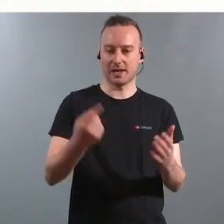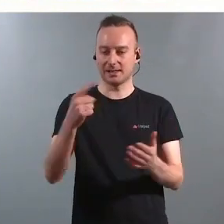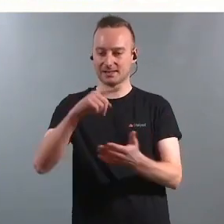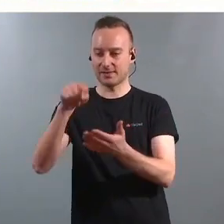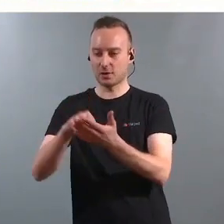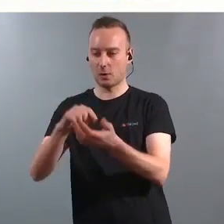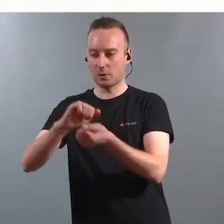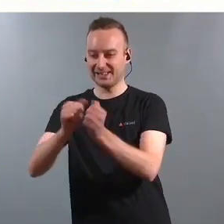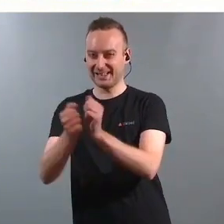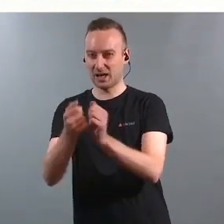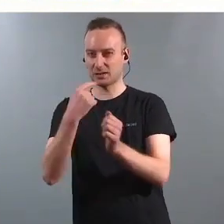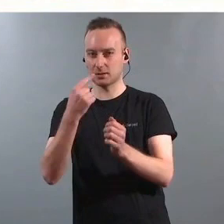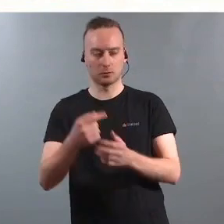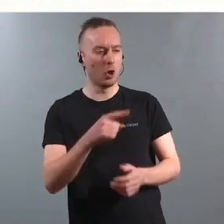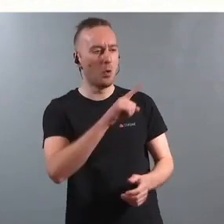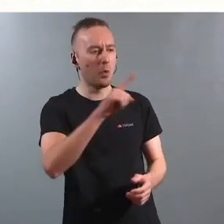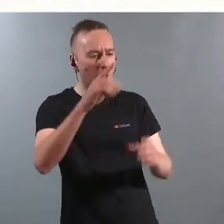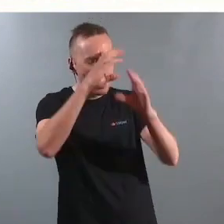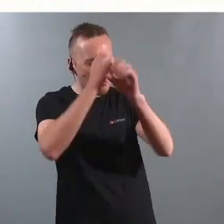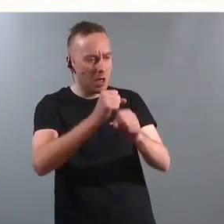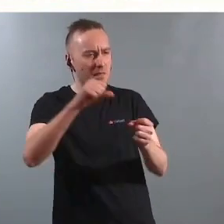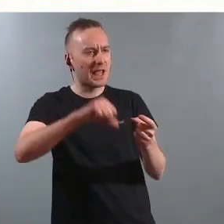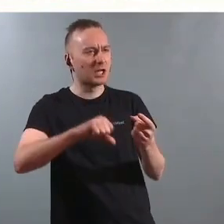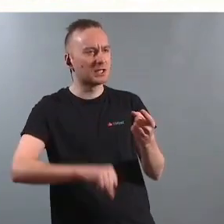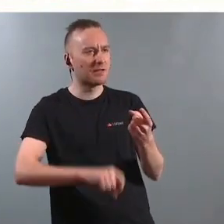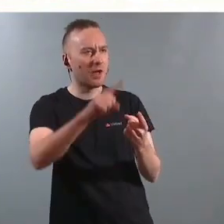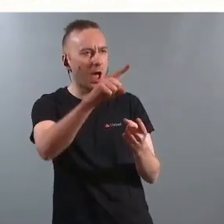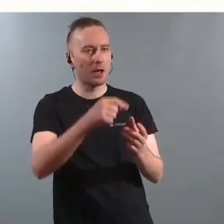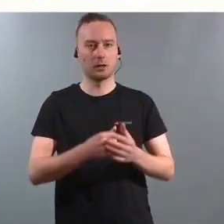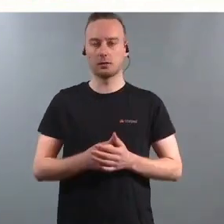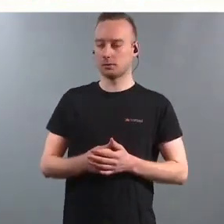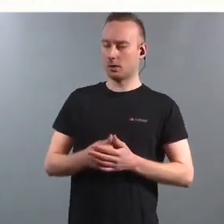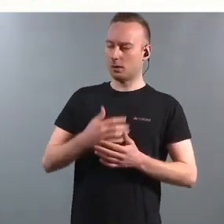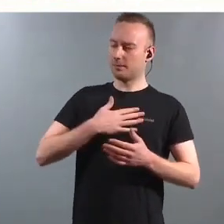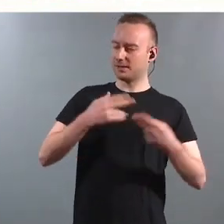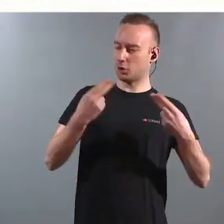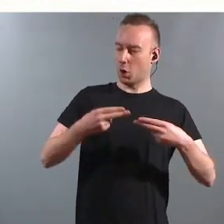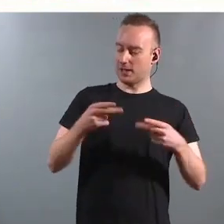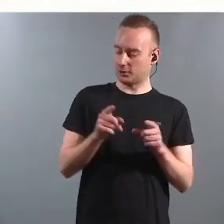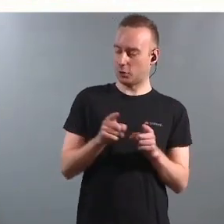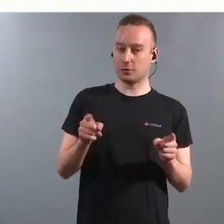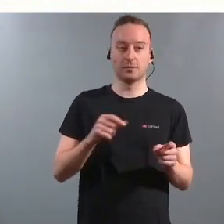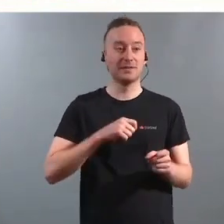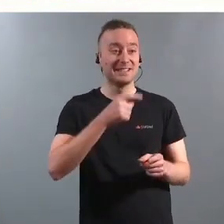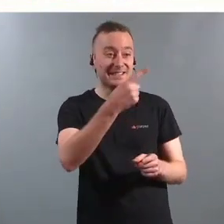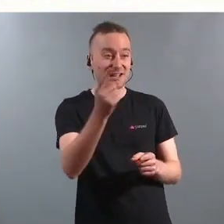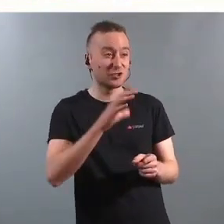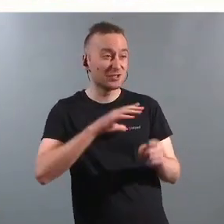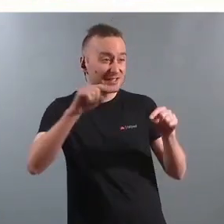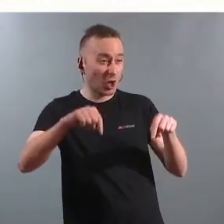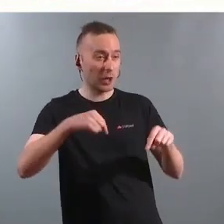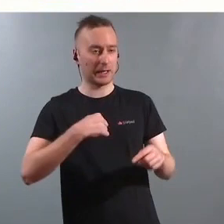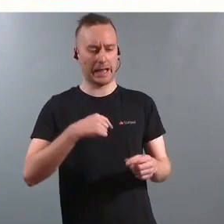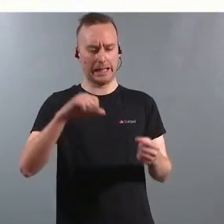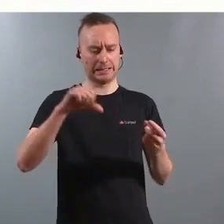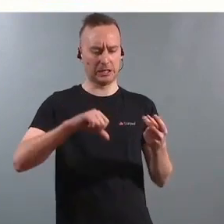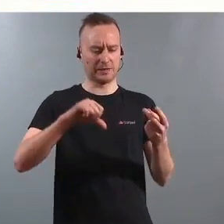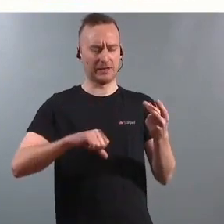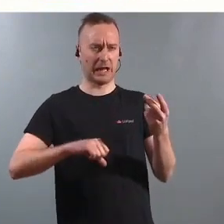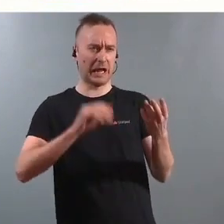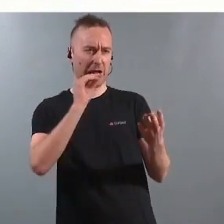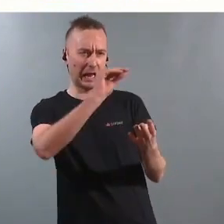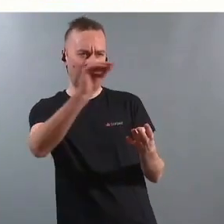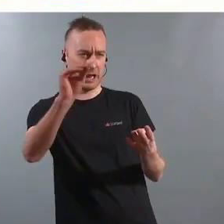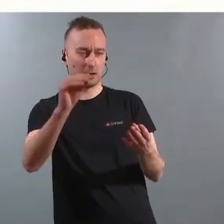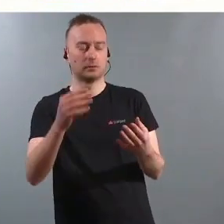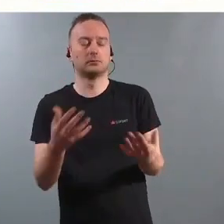«Du er bare opptatt av det negative». og så sa jeg «Ja, det er min rolle». Så hvis dere og dere synes at jeg er veldig negativ, så er det rett og slett «Man trenger ikke